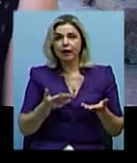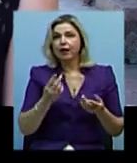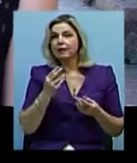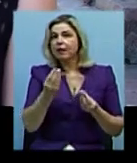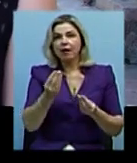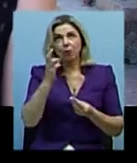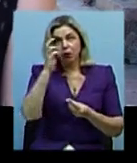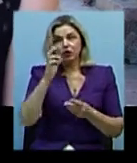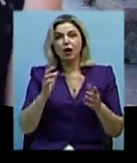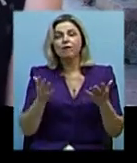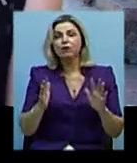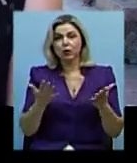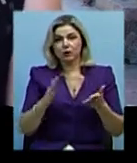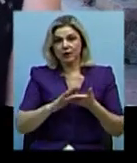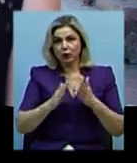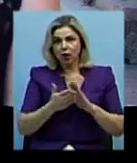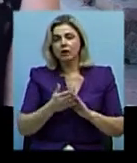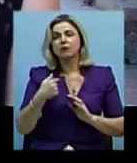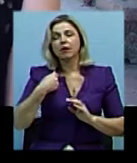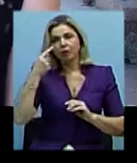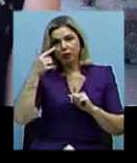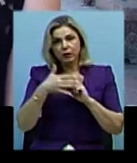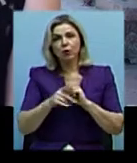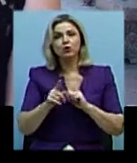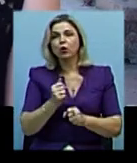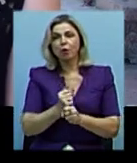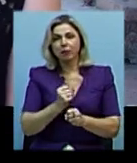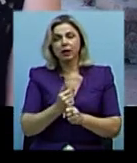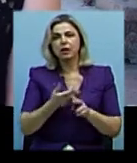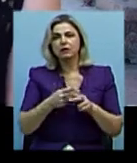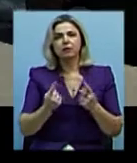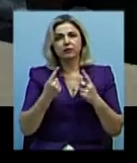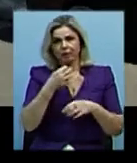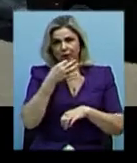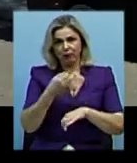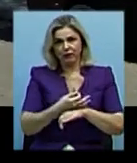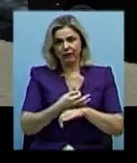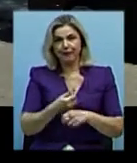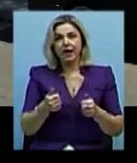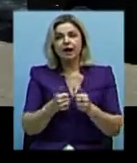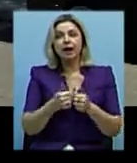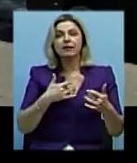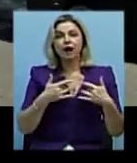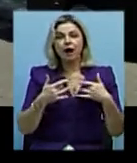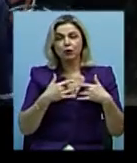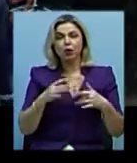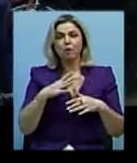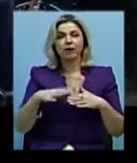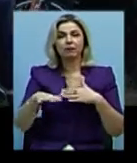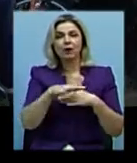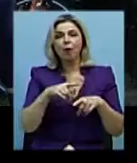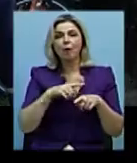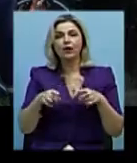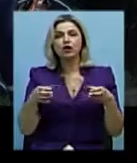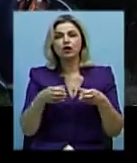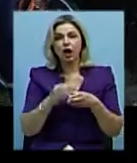Боже, якась ситуація, ми розуміємо, що робити, і розуміємо, що це дуже велика відповідальність. Біля театру розгорнувся оперативний штаб